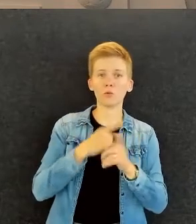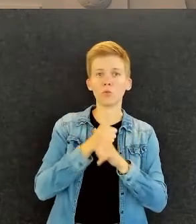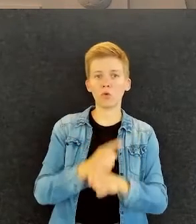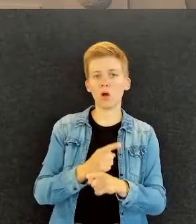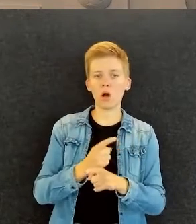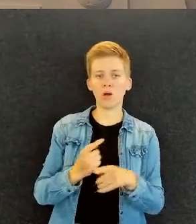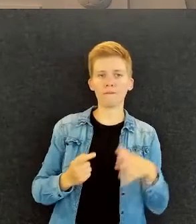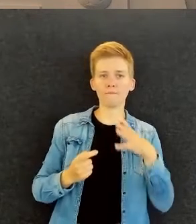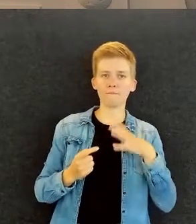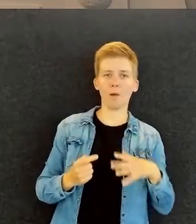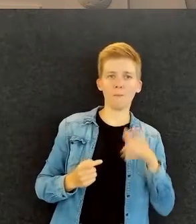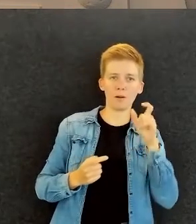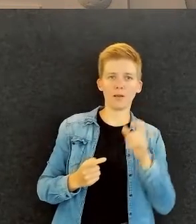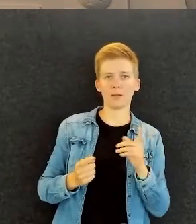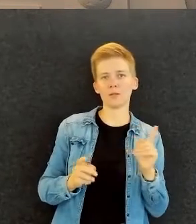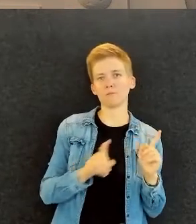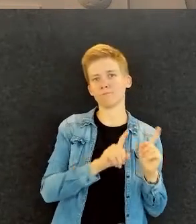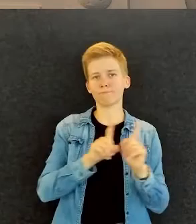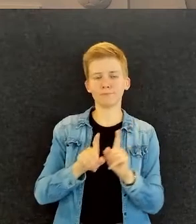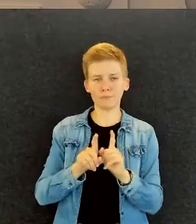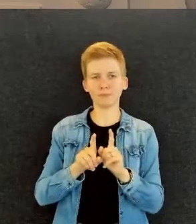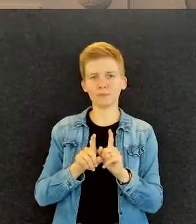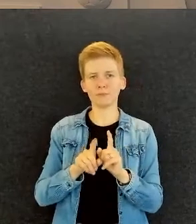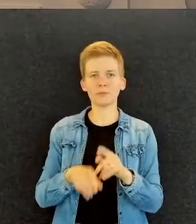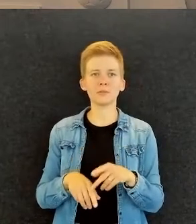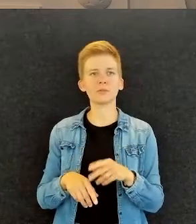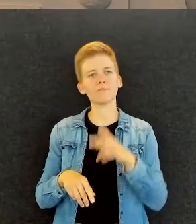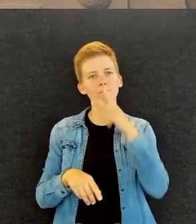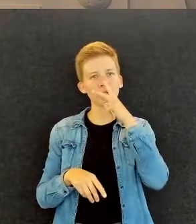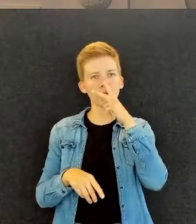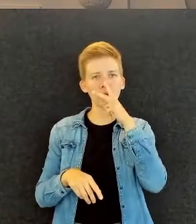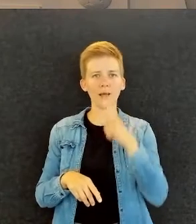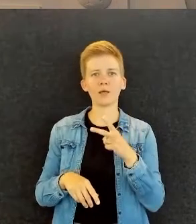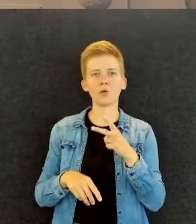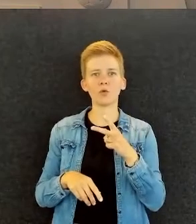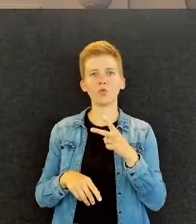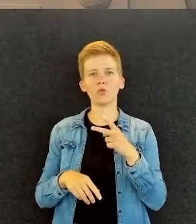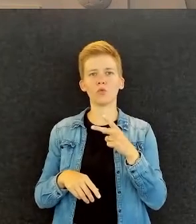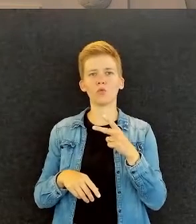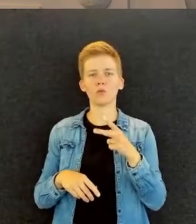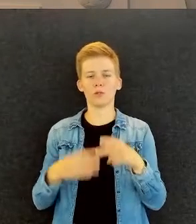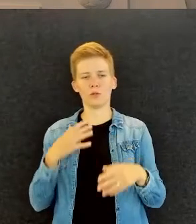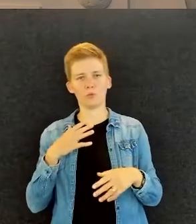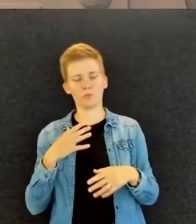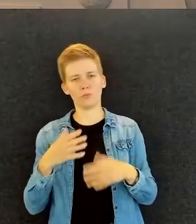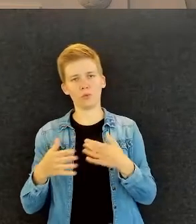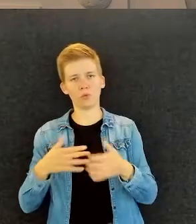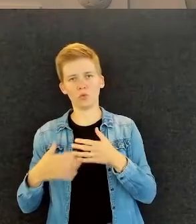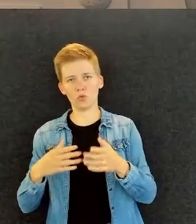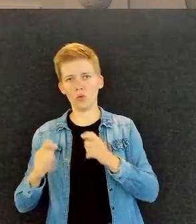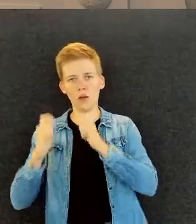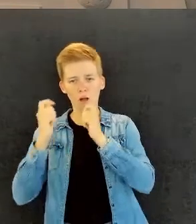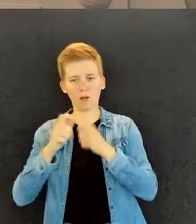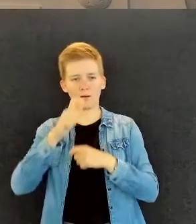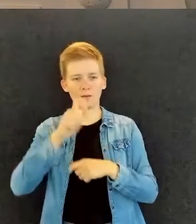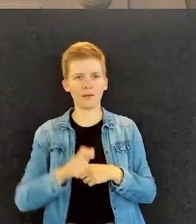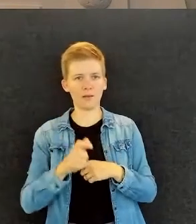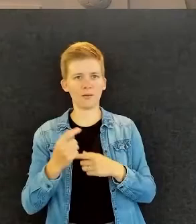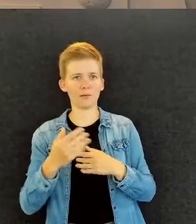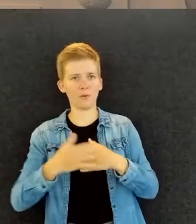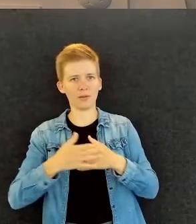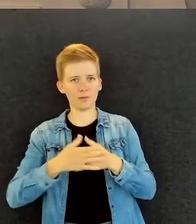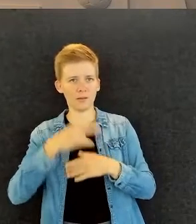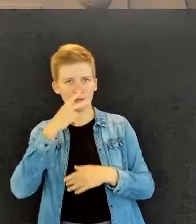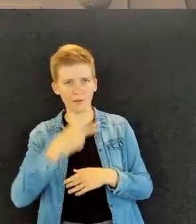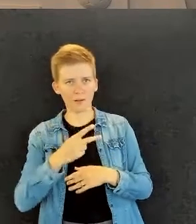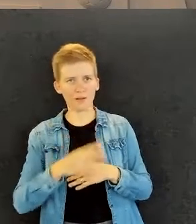jolla aika paljon näkyy myös sellainen asenne työnhakijalla. On ollut myös tilanteita, joilla